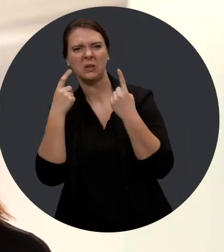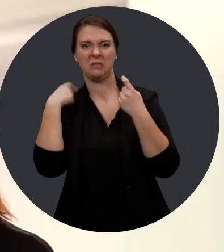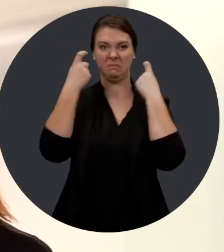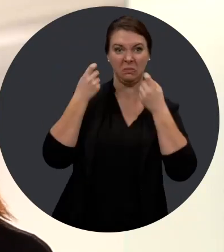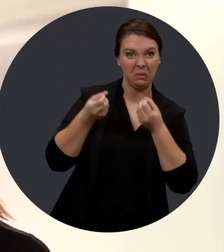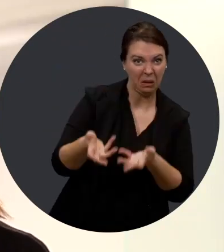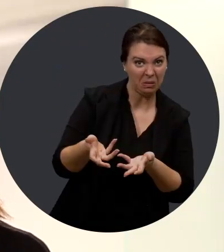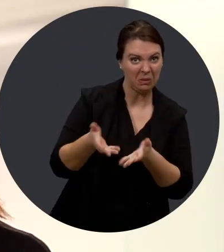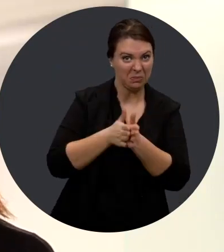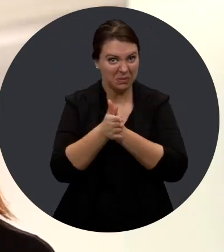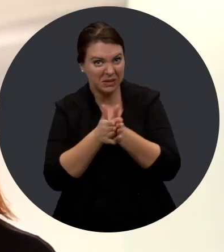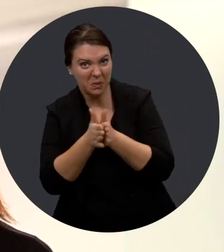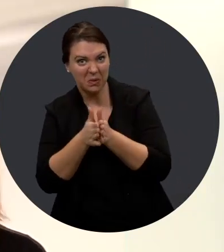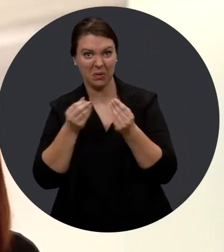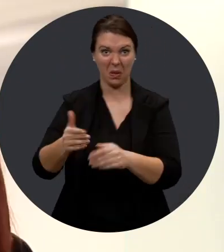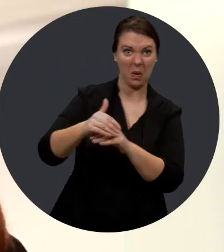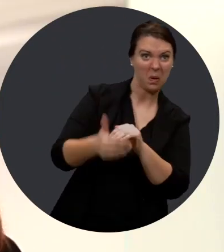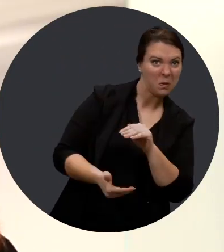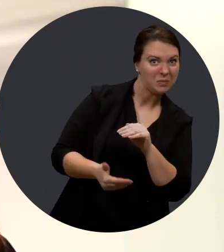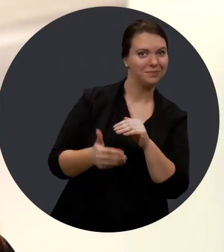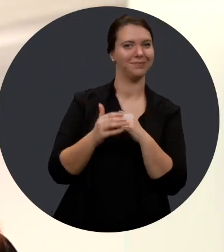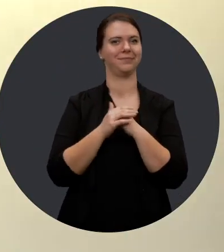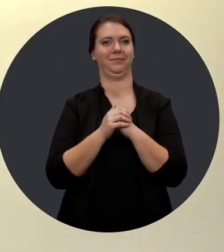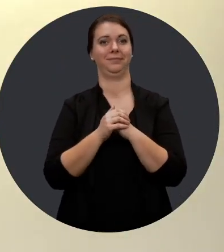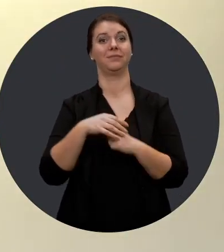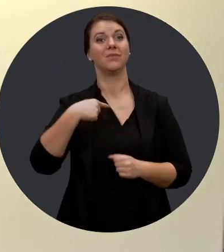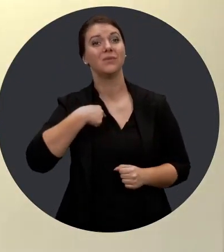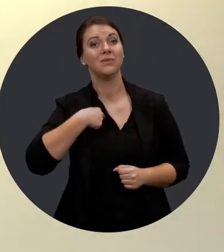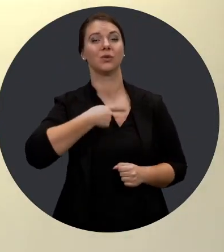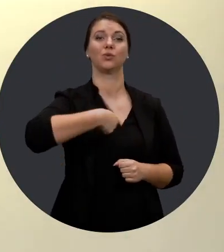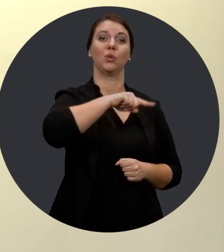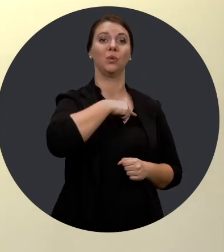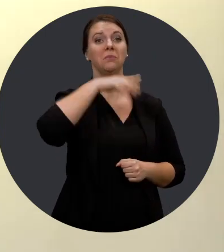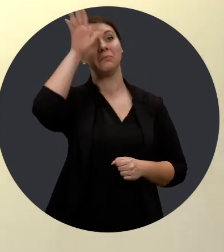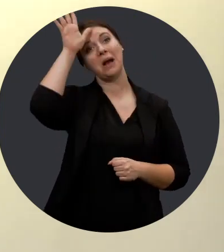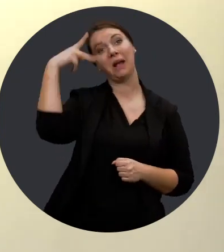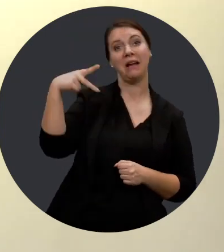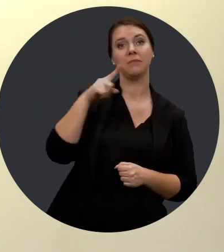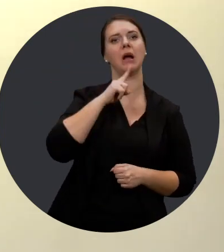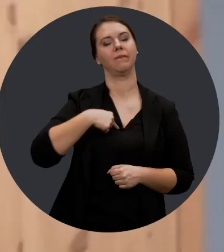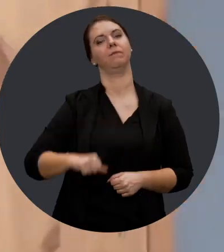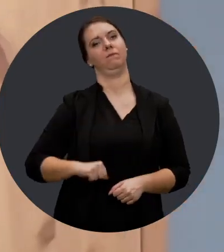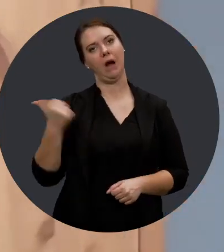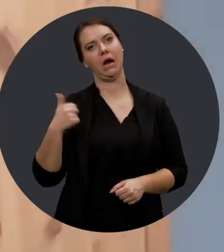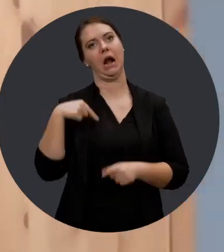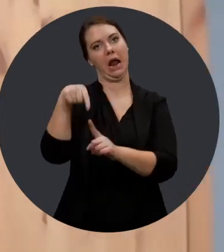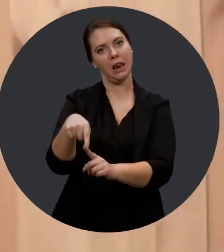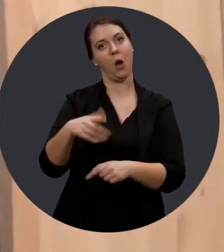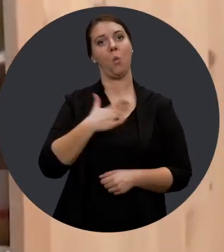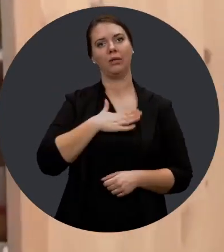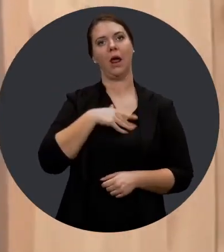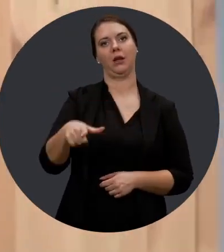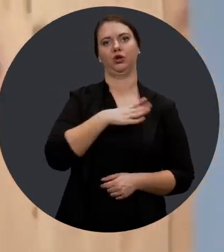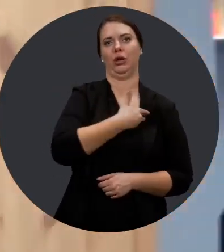chose qui les motive et qui les rend heureux. Et nous, son père et moi, on est vraiment fiers d'elle. Et